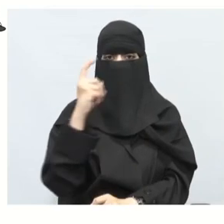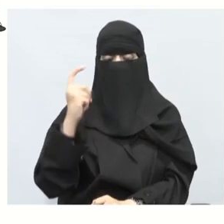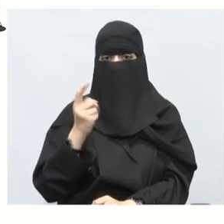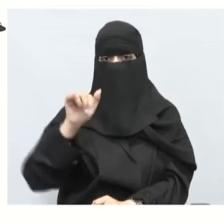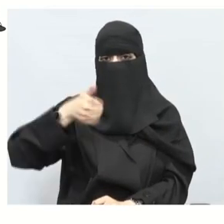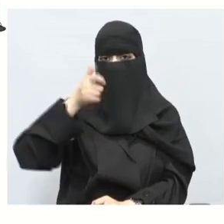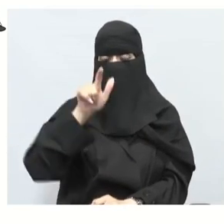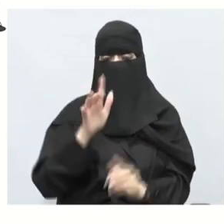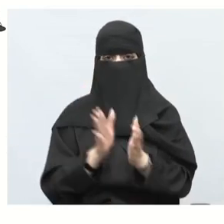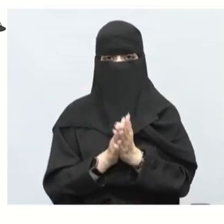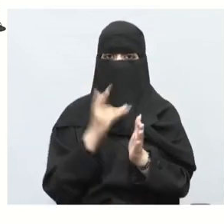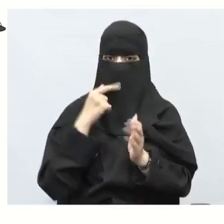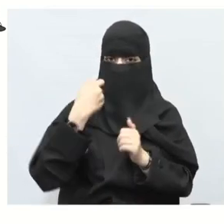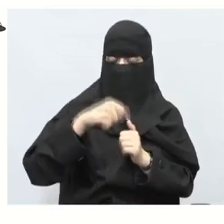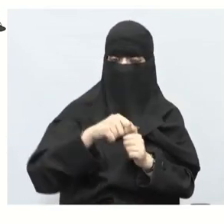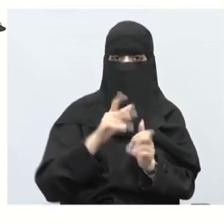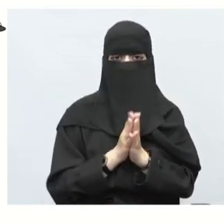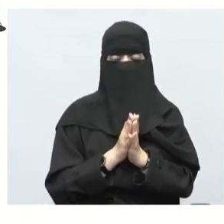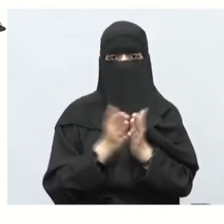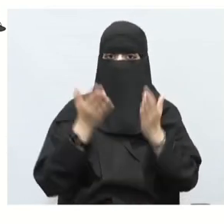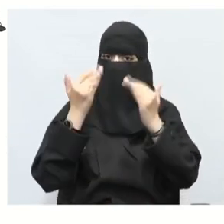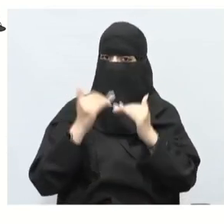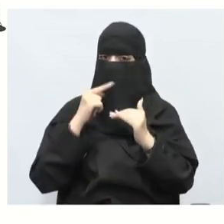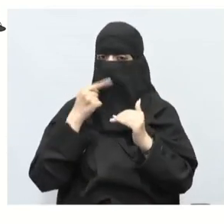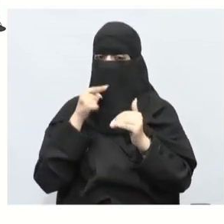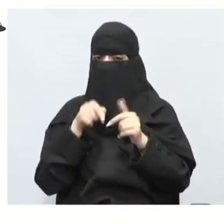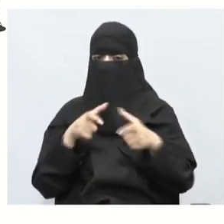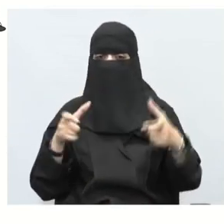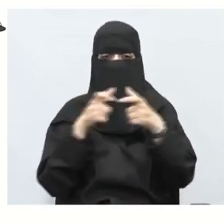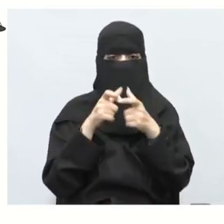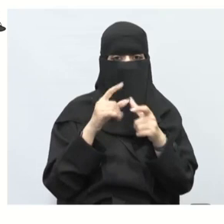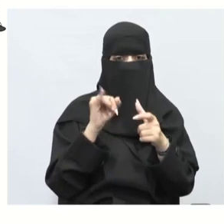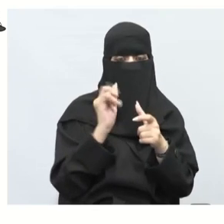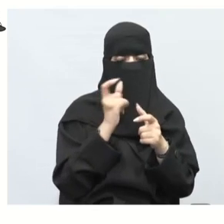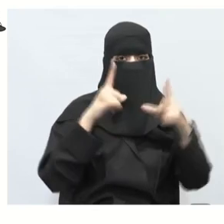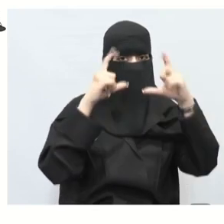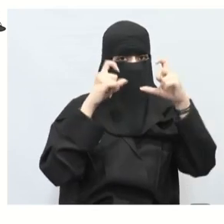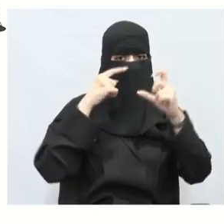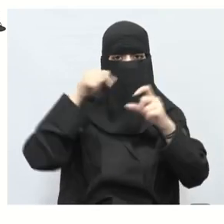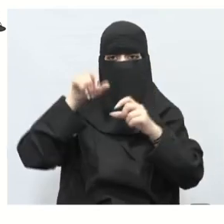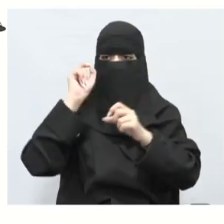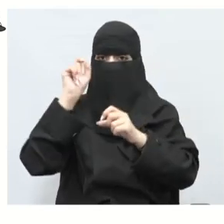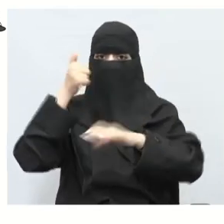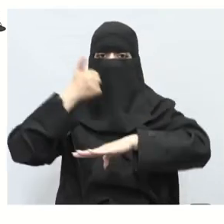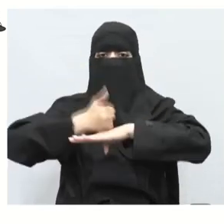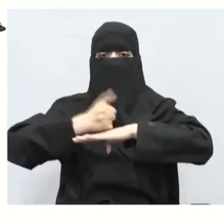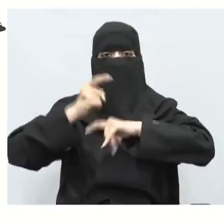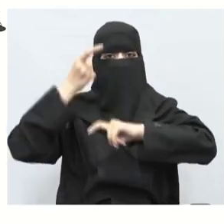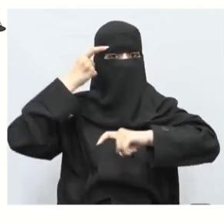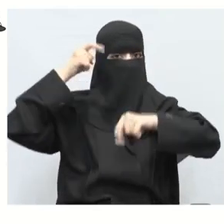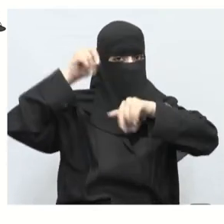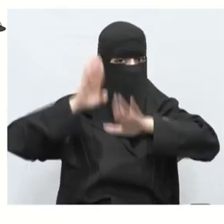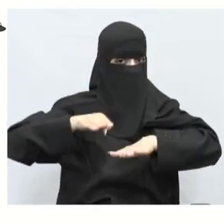وعطانا ثمنها ثم قال لك مجموعة من الصور شف؟ هنا النقطة الأساسية إذا عرفت هذه تقدر تعرف كل